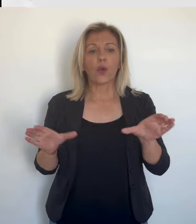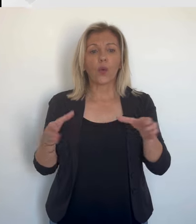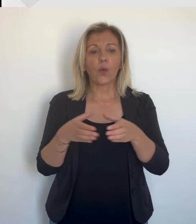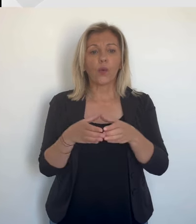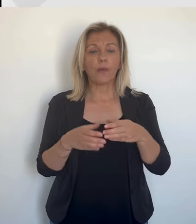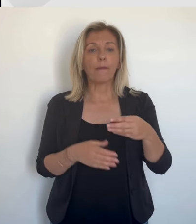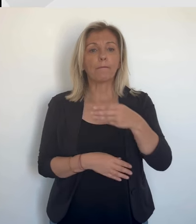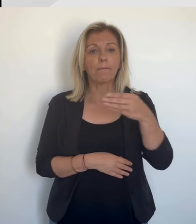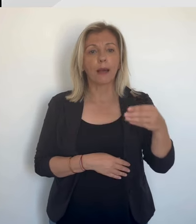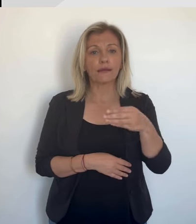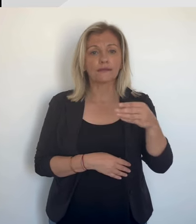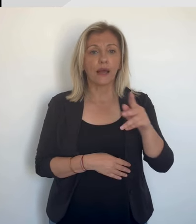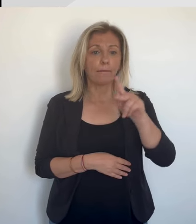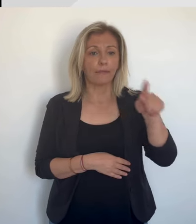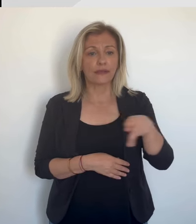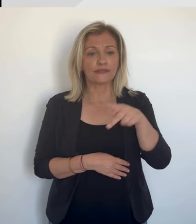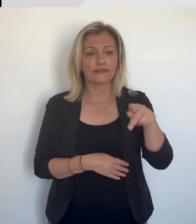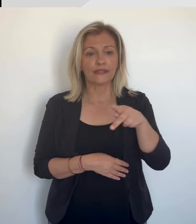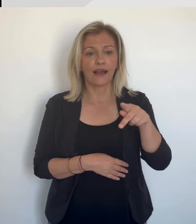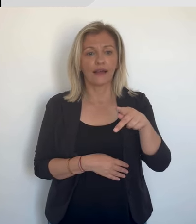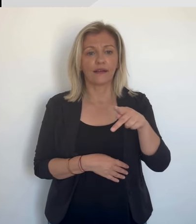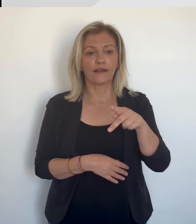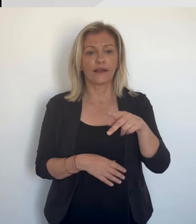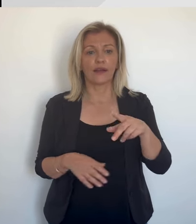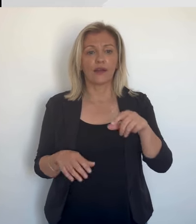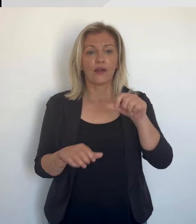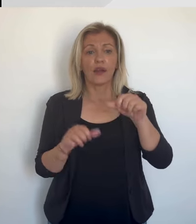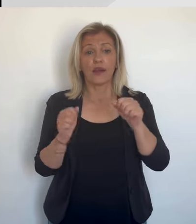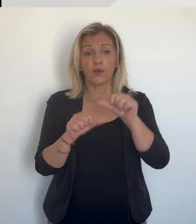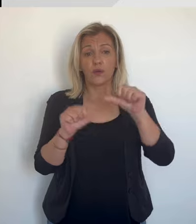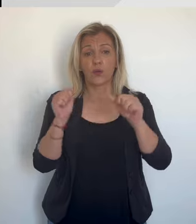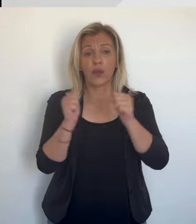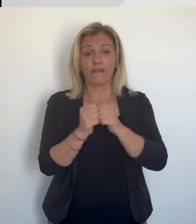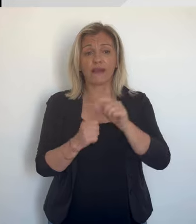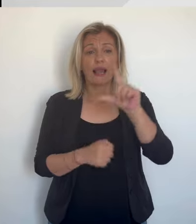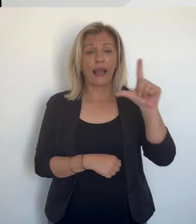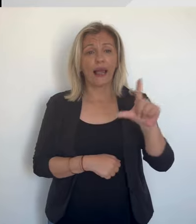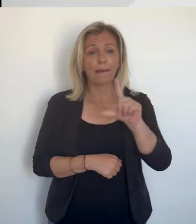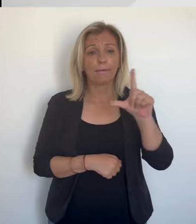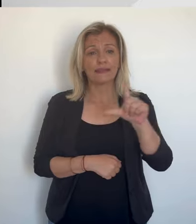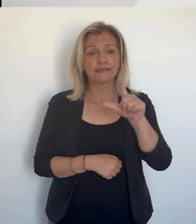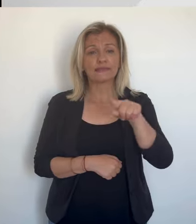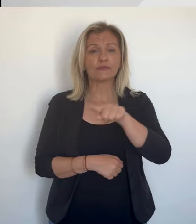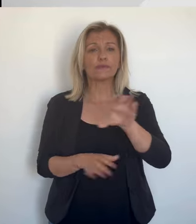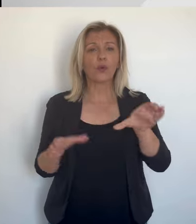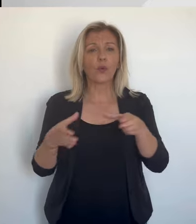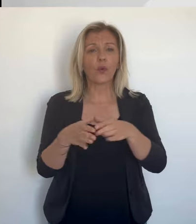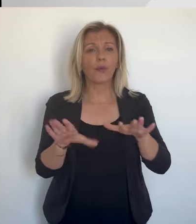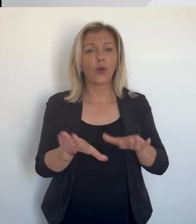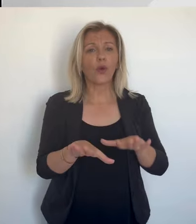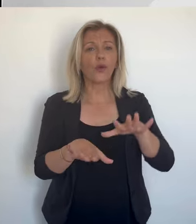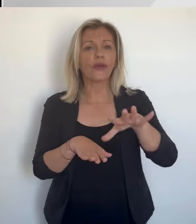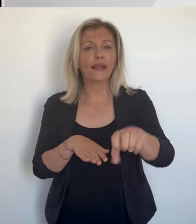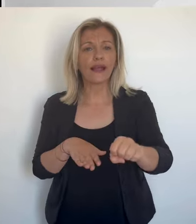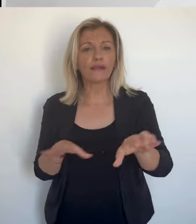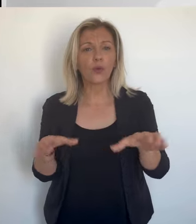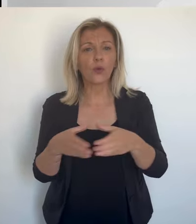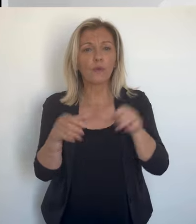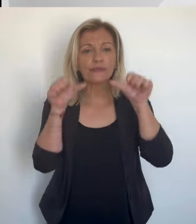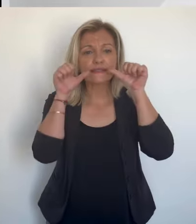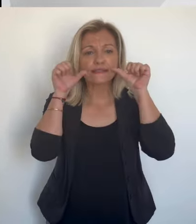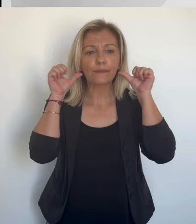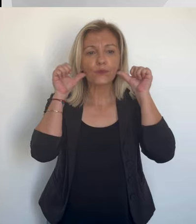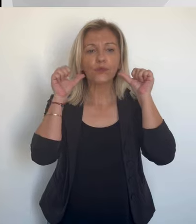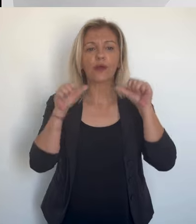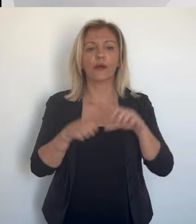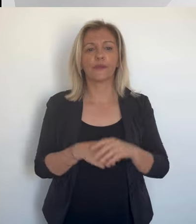présente. Nicolas Baty, ni du mouvement identitaire Mauss-Apalatine, et Jean-Michel Lambert, seule personnalité insulaire investie par le parti d